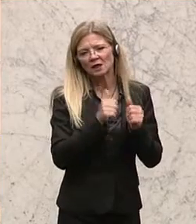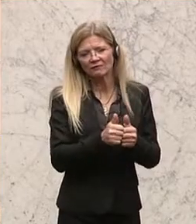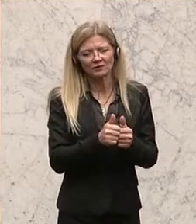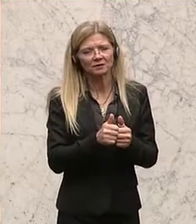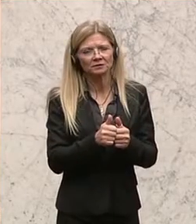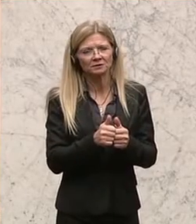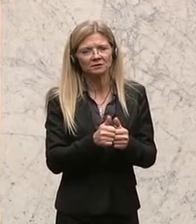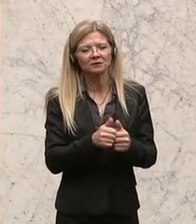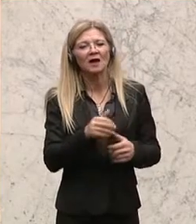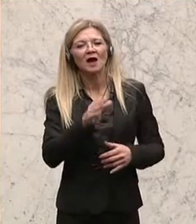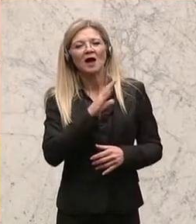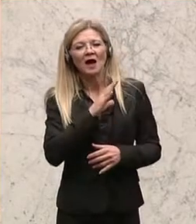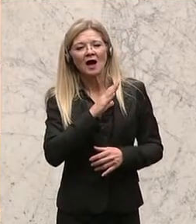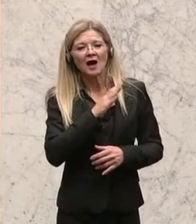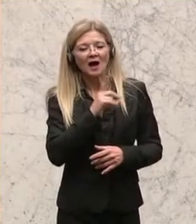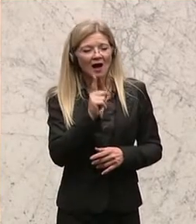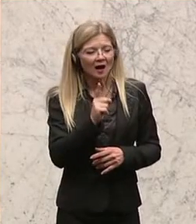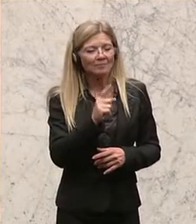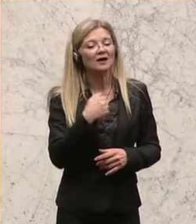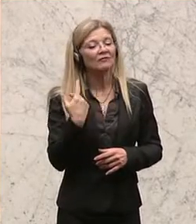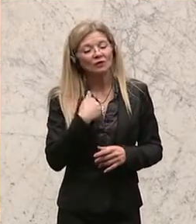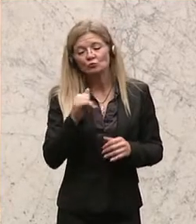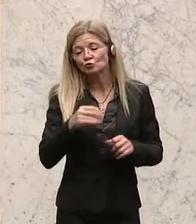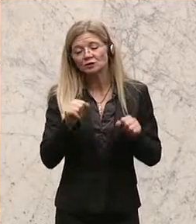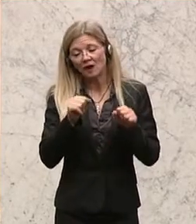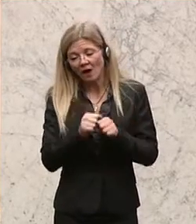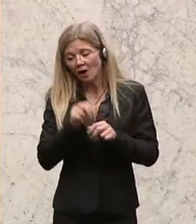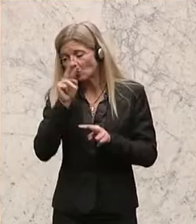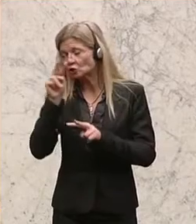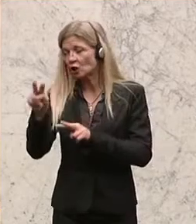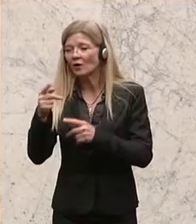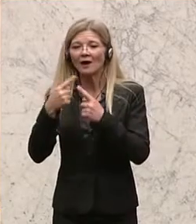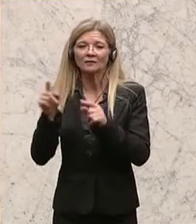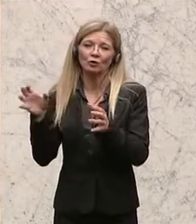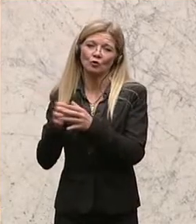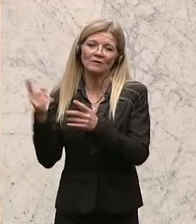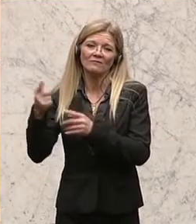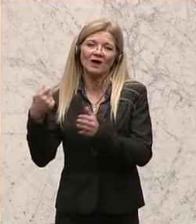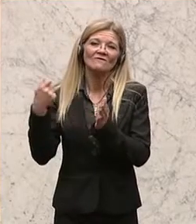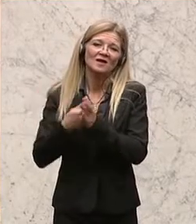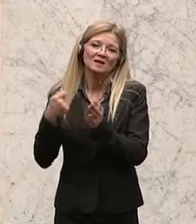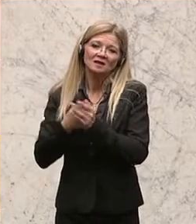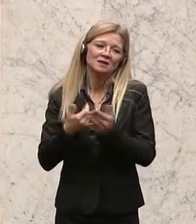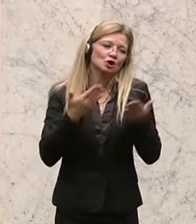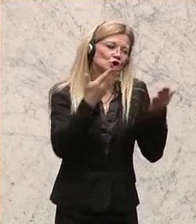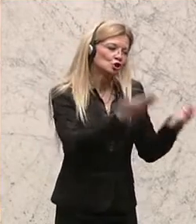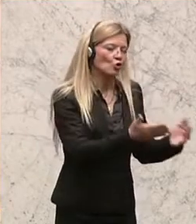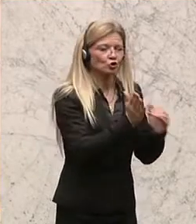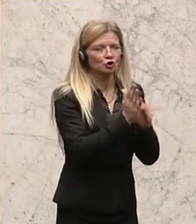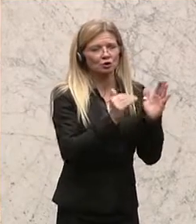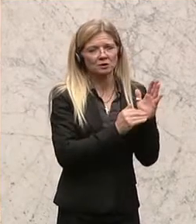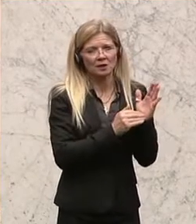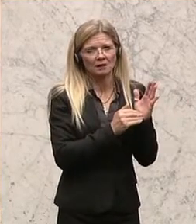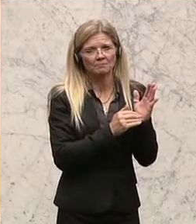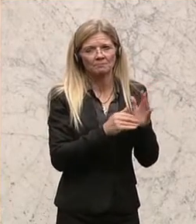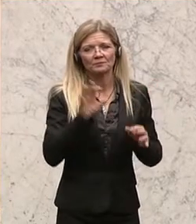aber wir haben auch auf die andere Gruppe zu schauen, die dieses System finanzieren. Und wenn wir europaweit